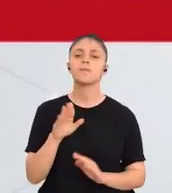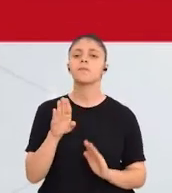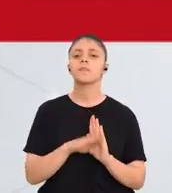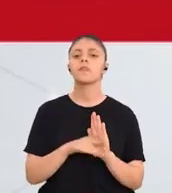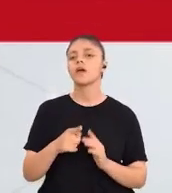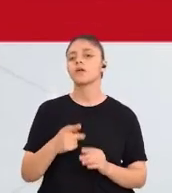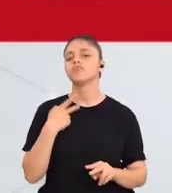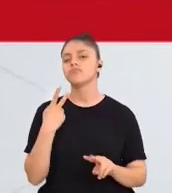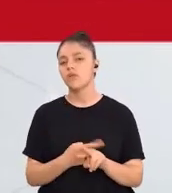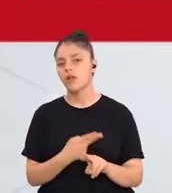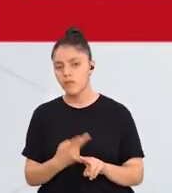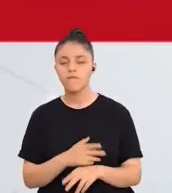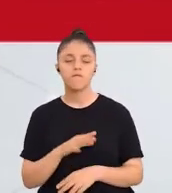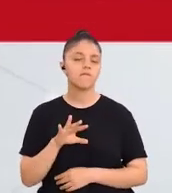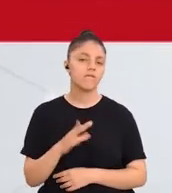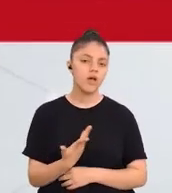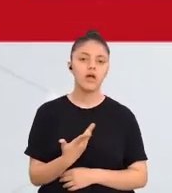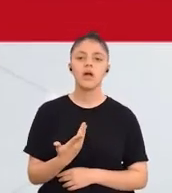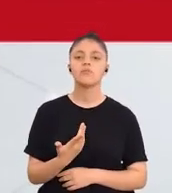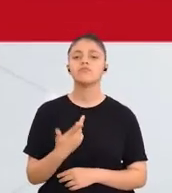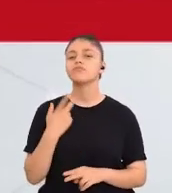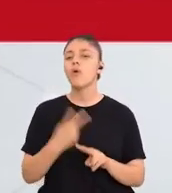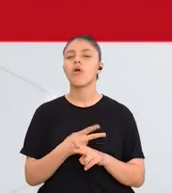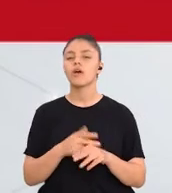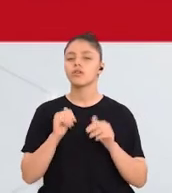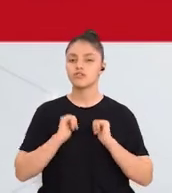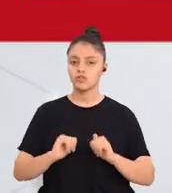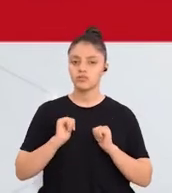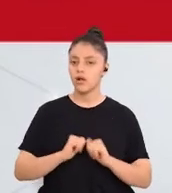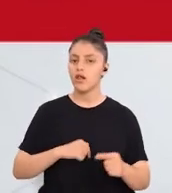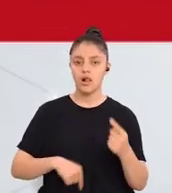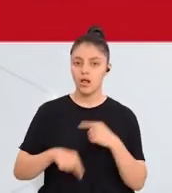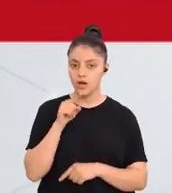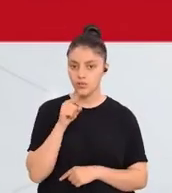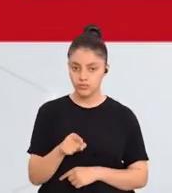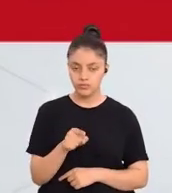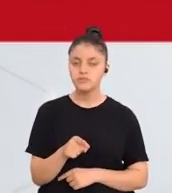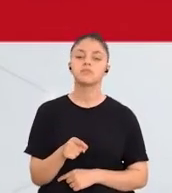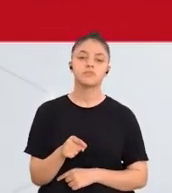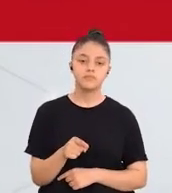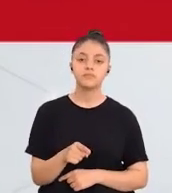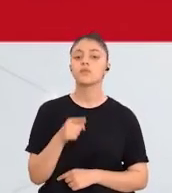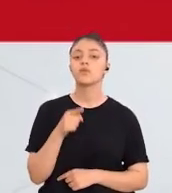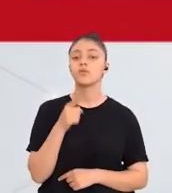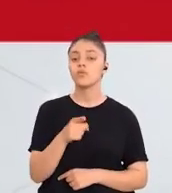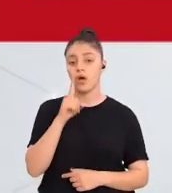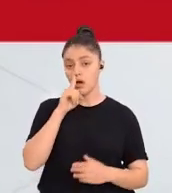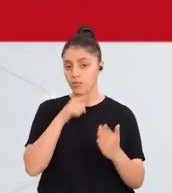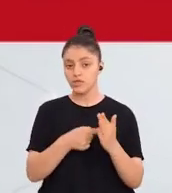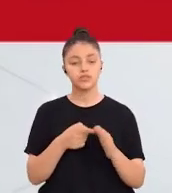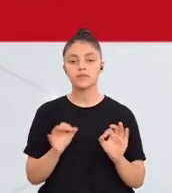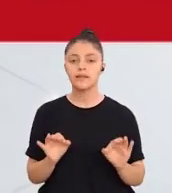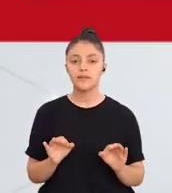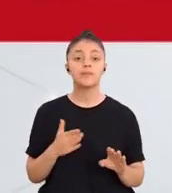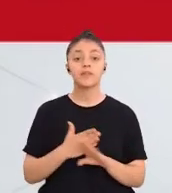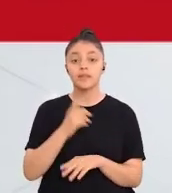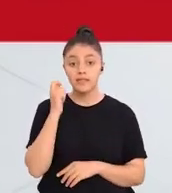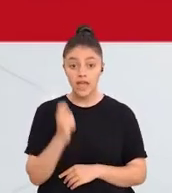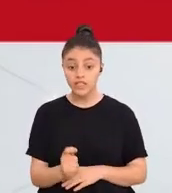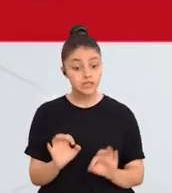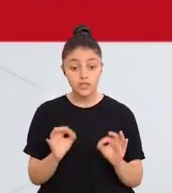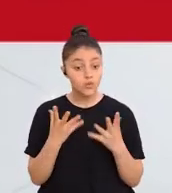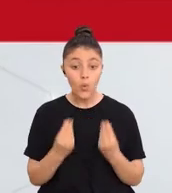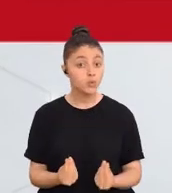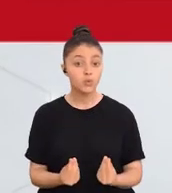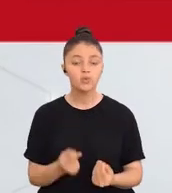Bir programın denenmesi ya da pilot çalışmasının yapılması aslında amaç gerçekten